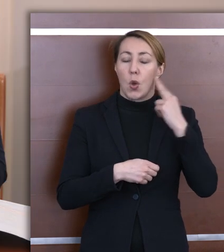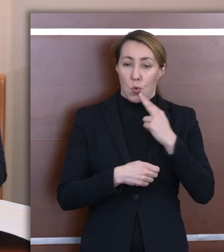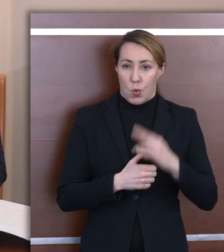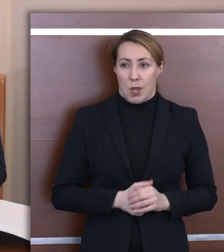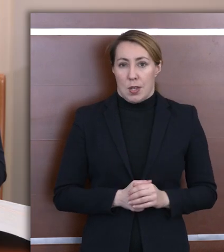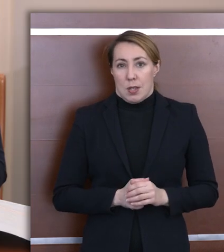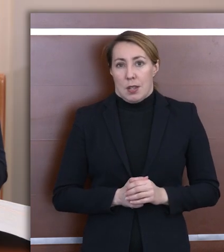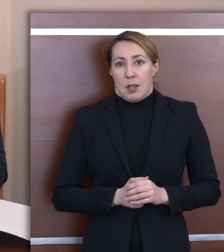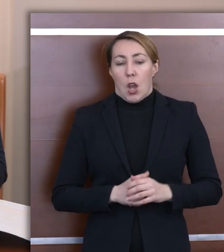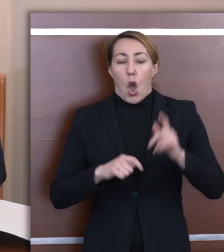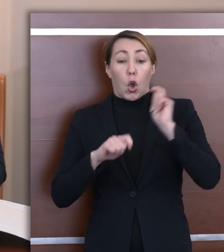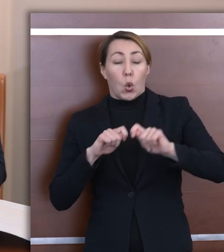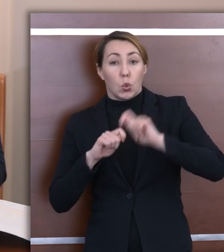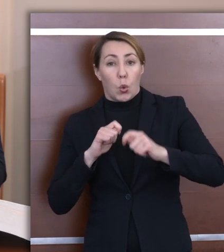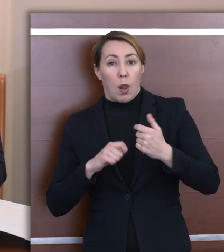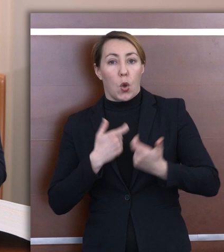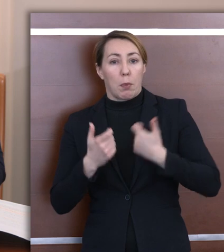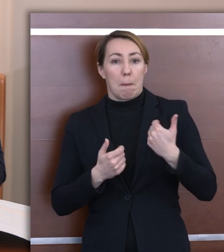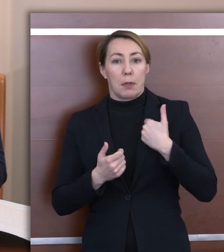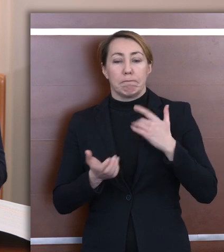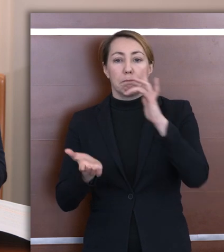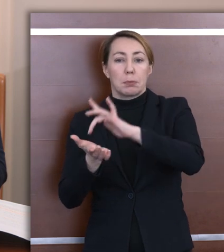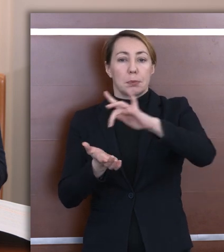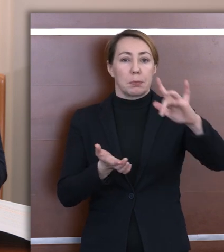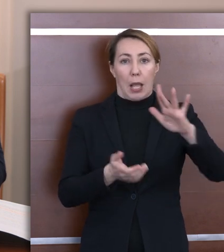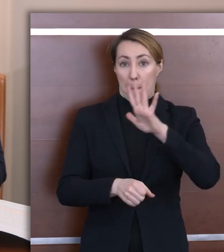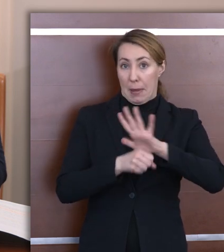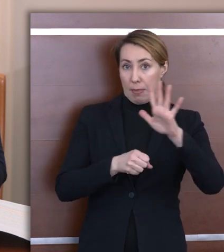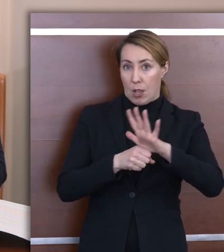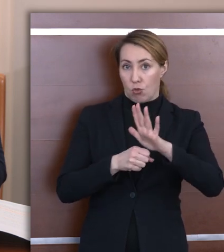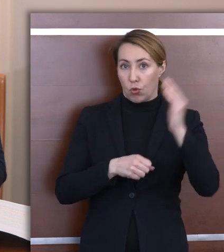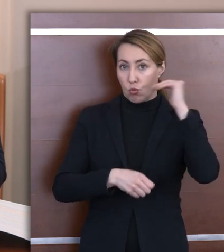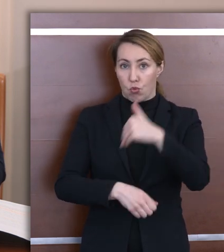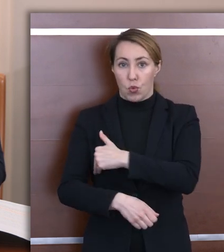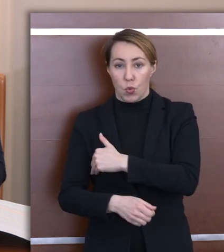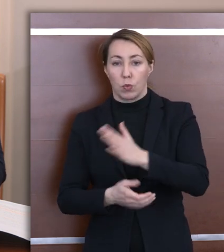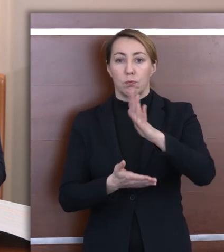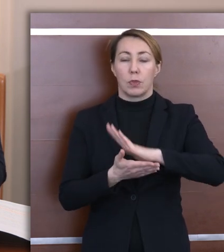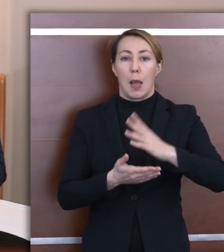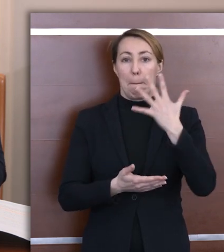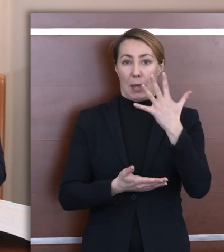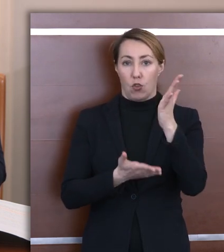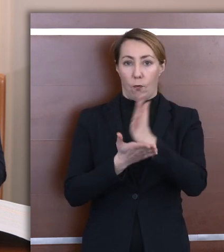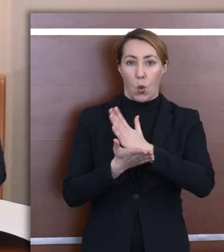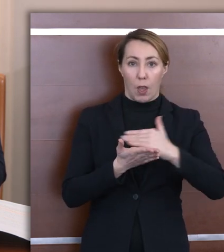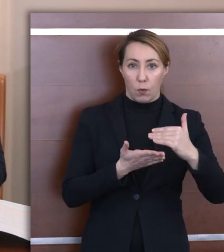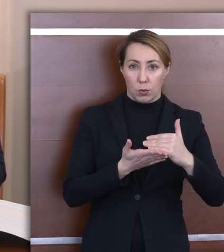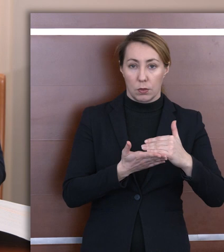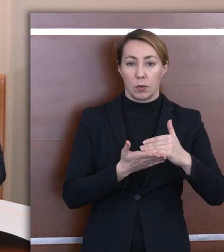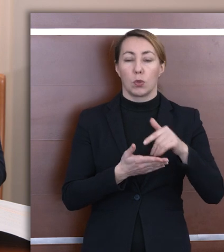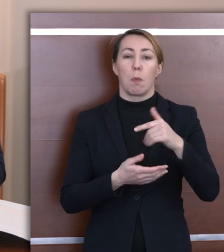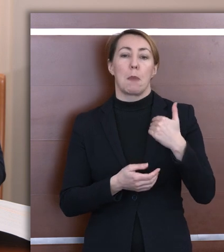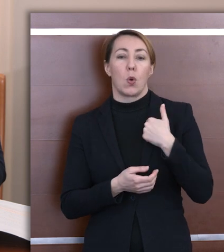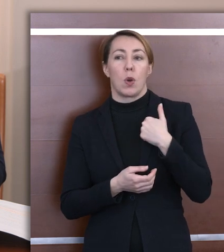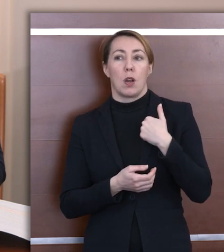Kontrolę przeprowadziliśmy w 15 szkołach z terenu 5 województw. Były to